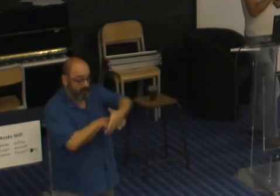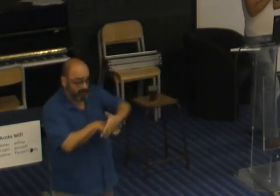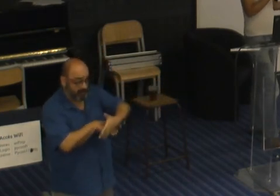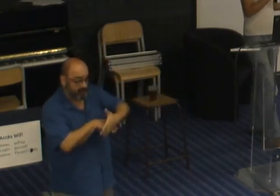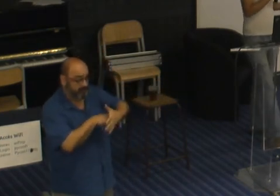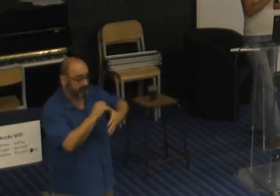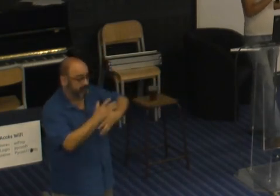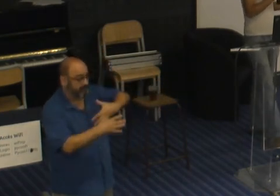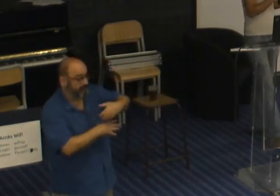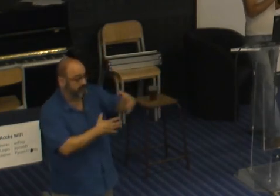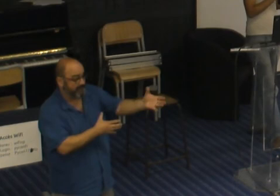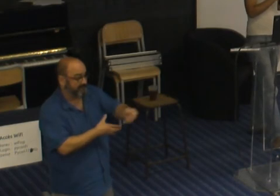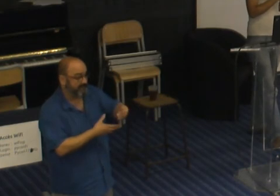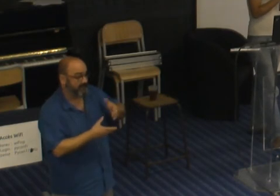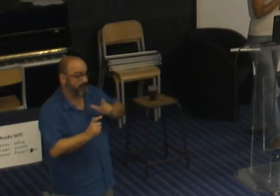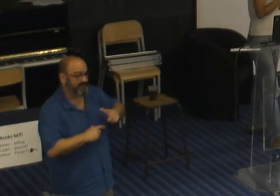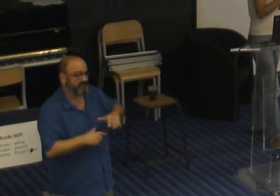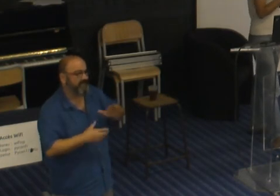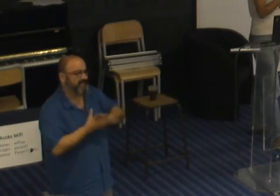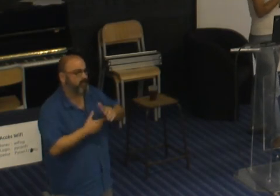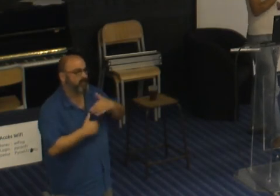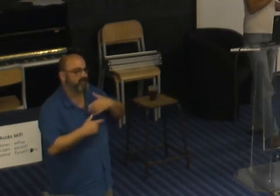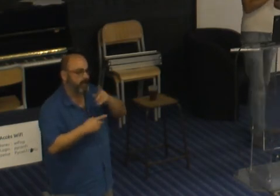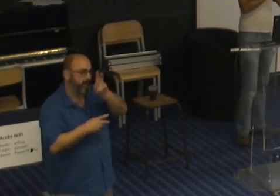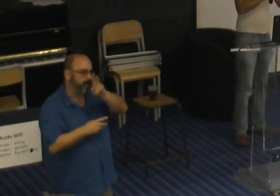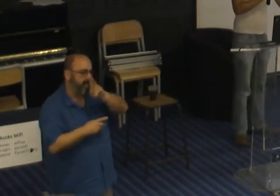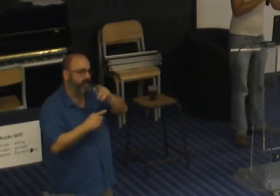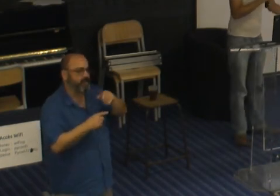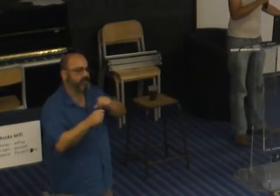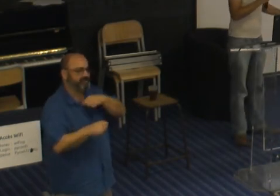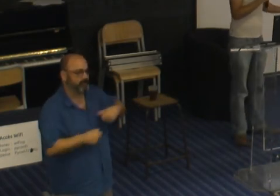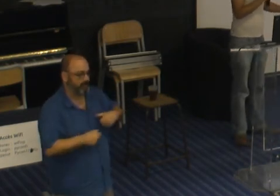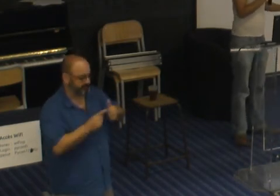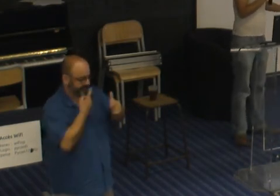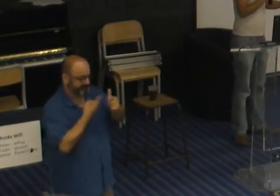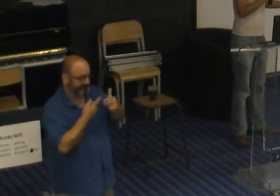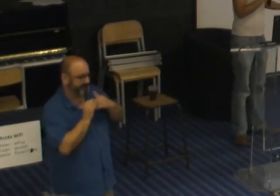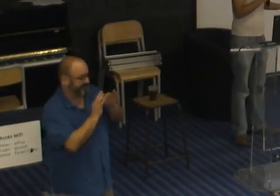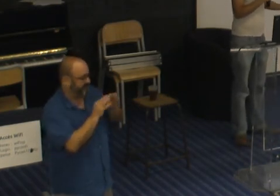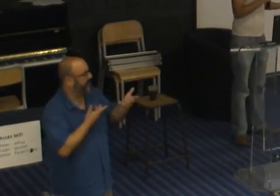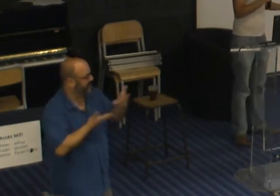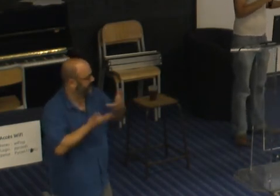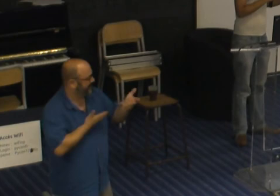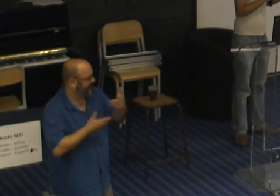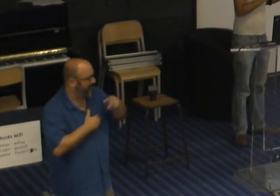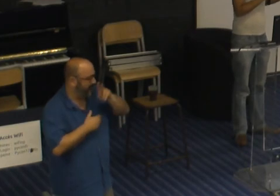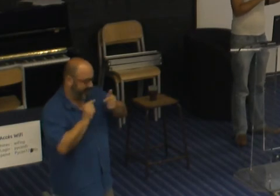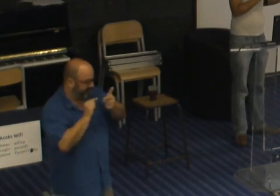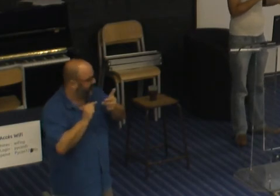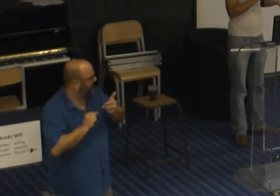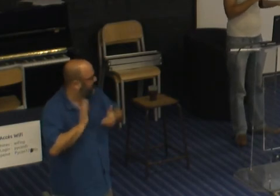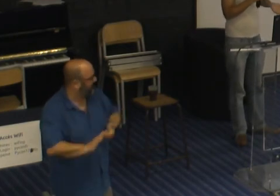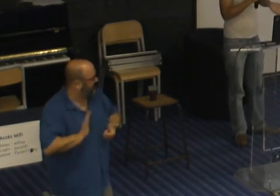pour intégrer sa copine c'est d'apprendre toutes les blagues sur les chinois et de lui ressortir et de rigoler un petit peu ensemble des clichés